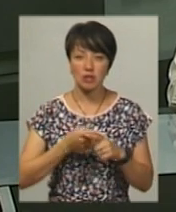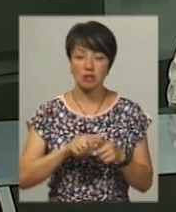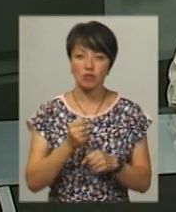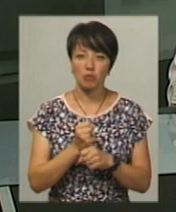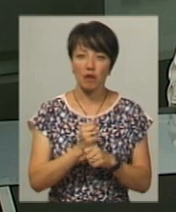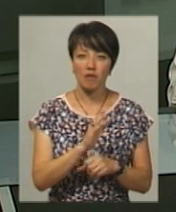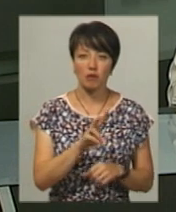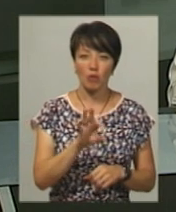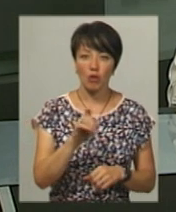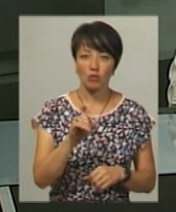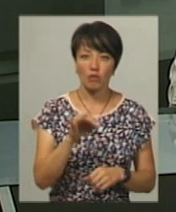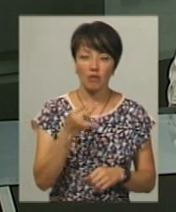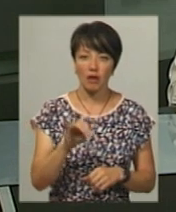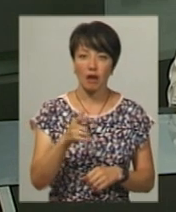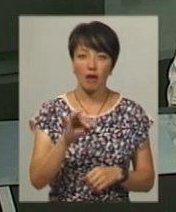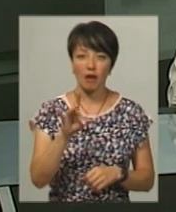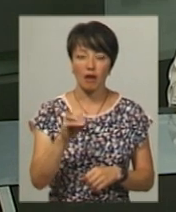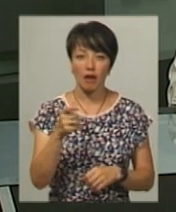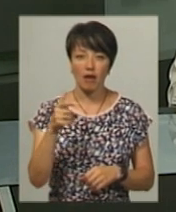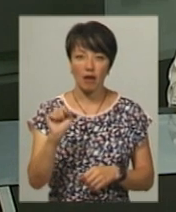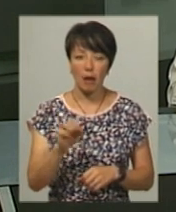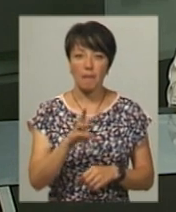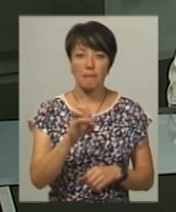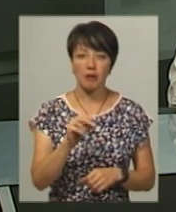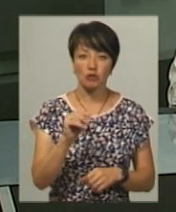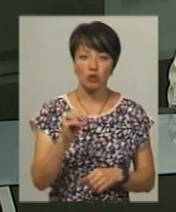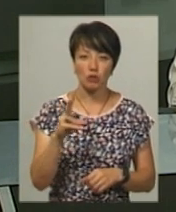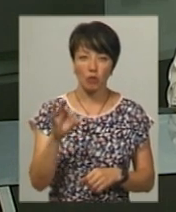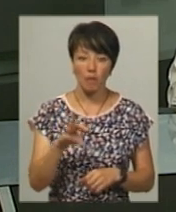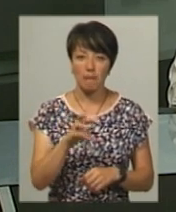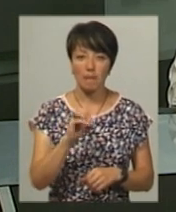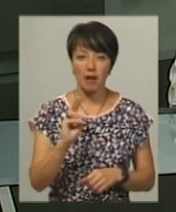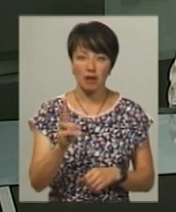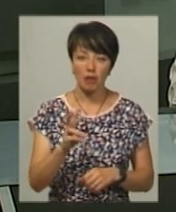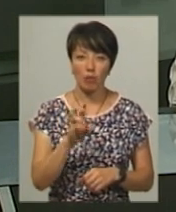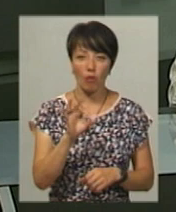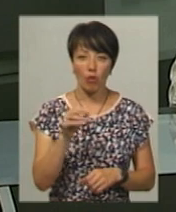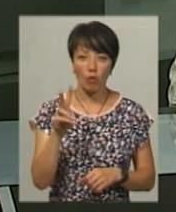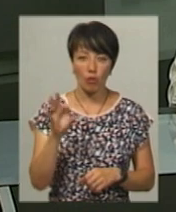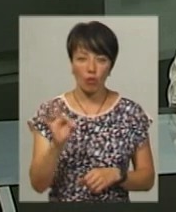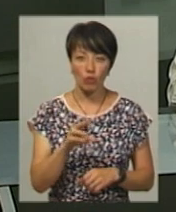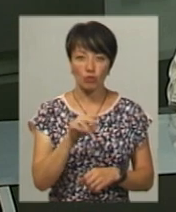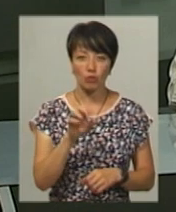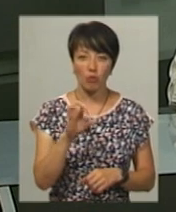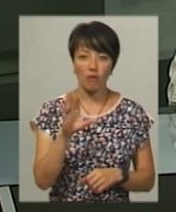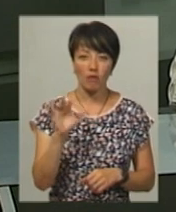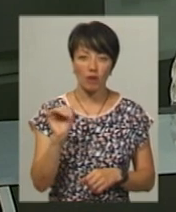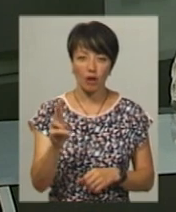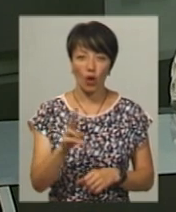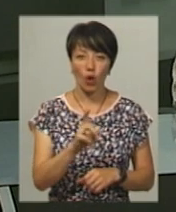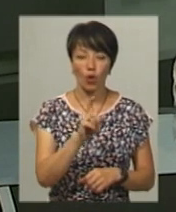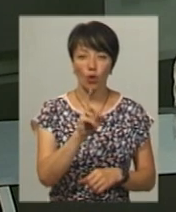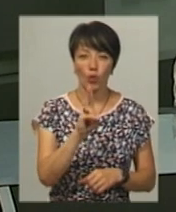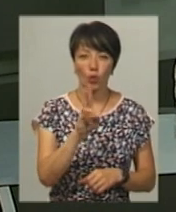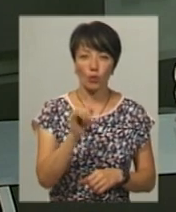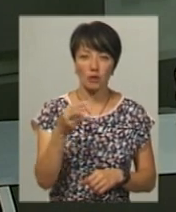Вадим Лозовий, Олександр Герега, Володимир Мельниченко, Сергій Мельник, Антоніна Бойко, Олег Дубовик, Віктор Худняк